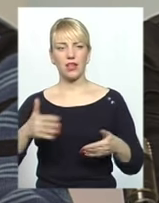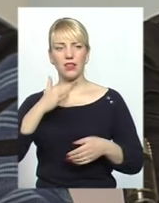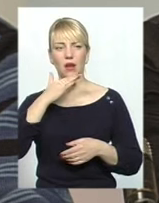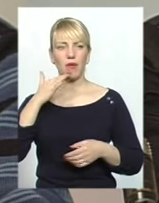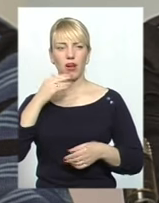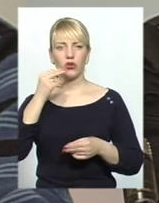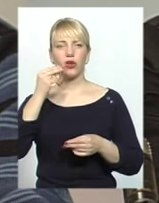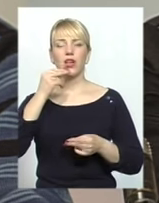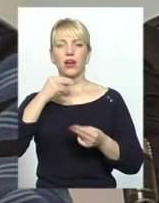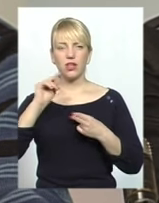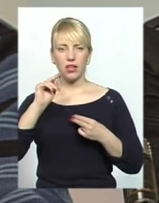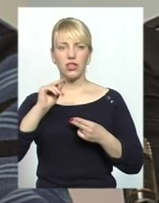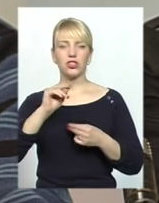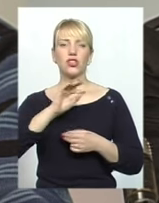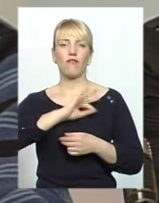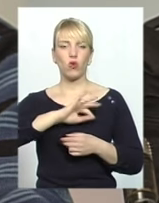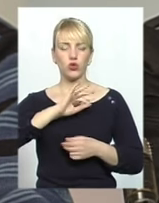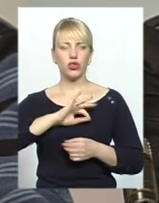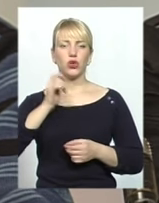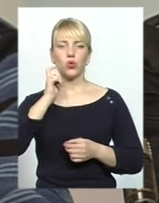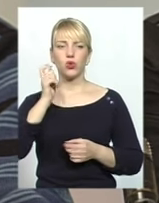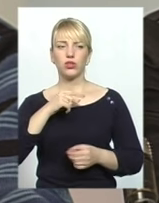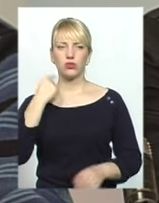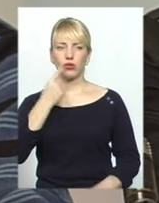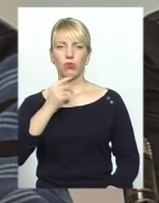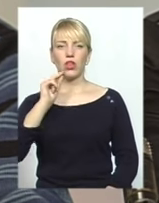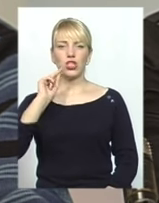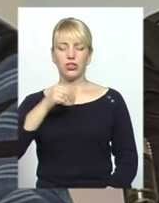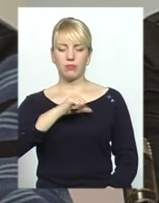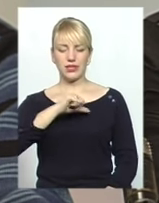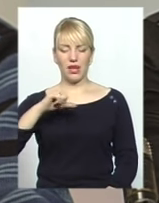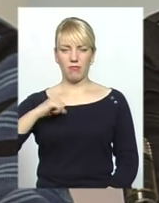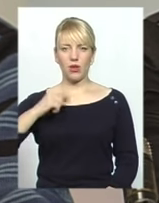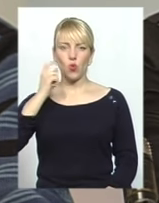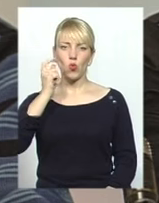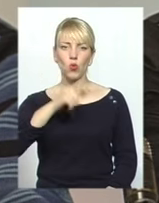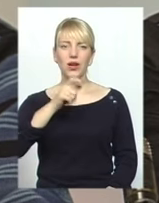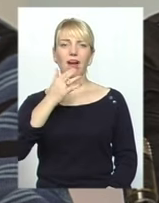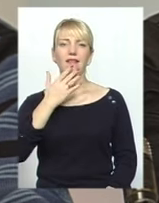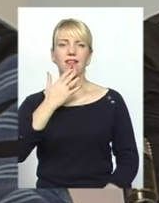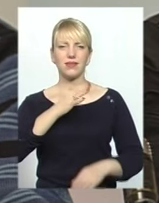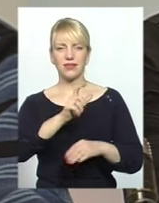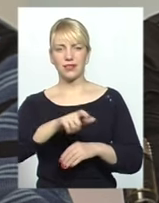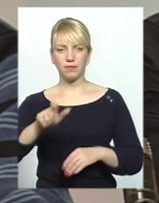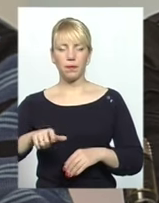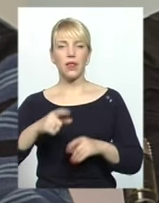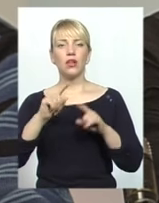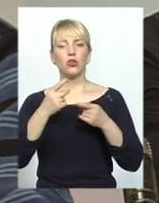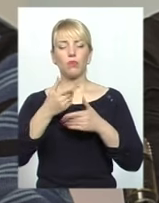українською мовою, чим самі українці. Тому ми можемо бачити у цих людях